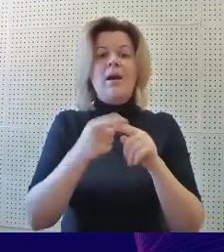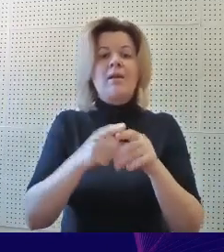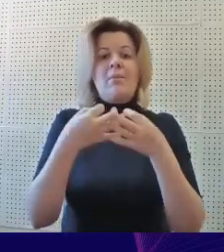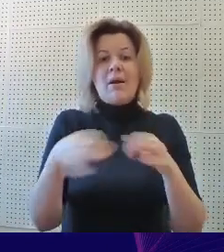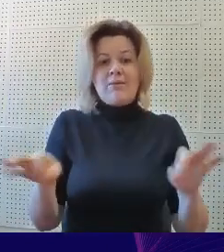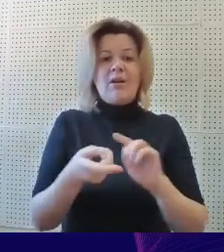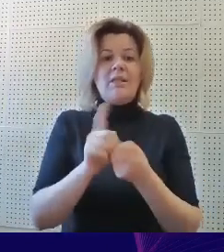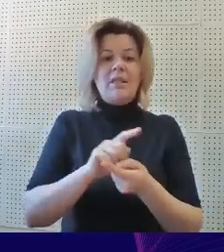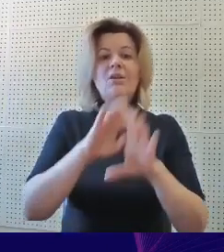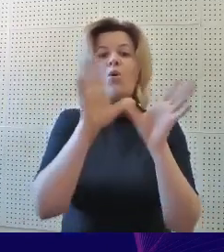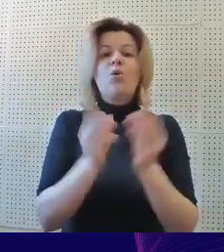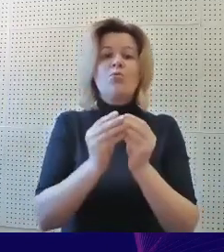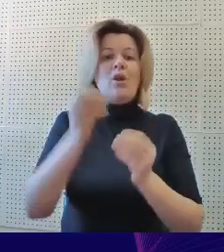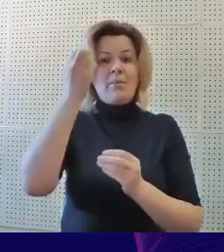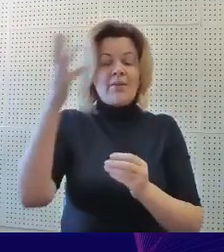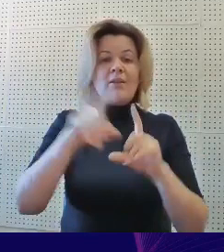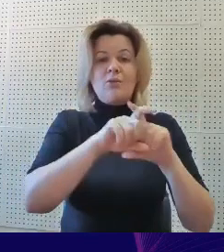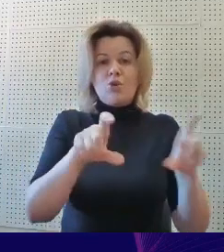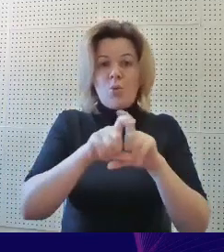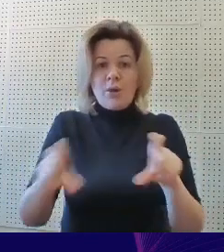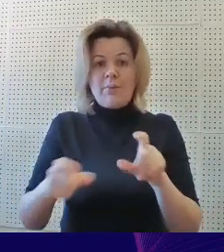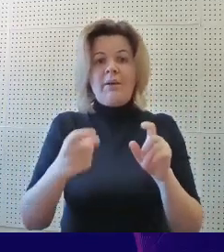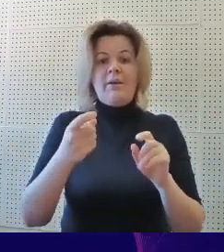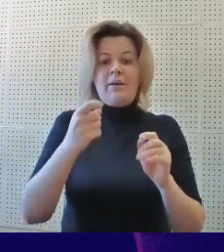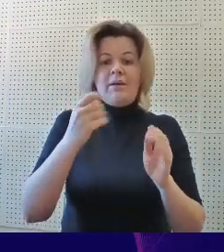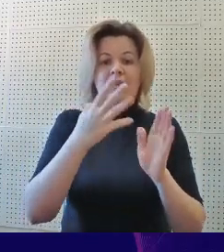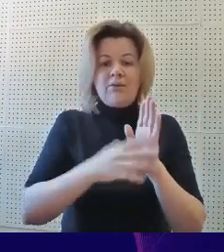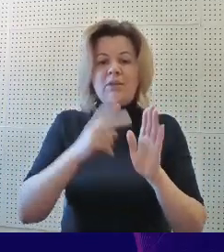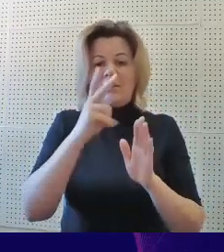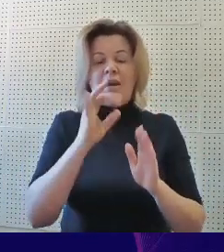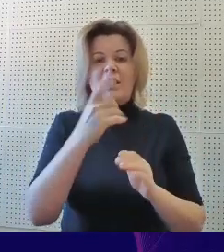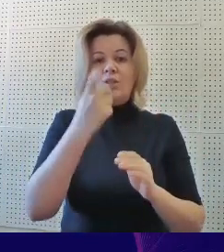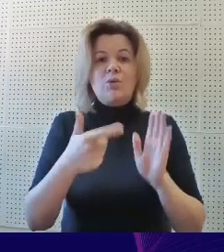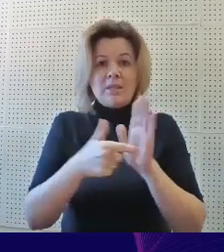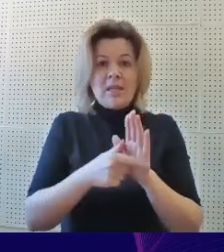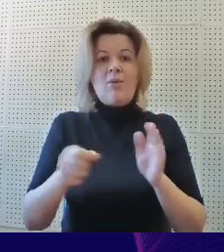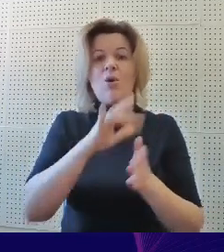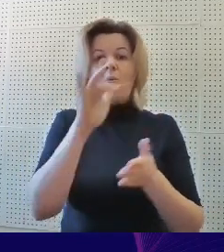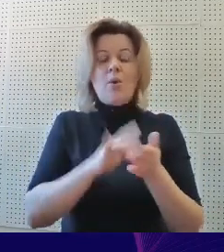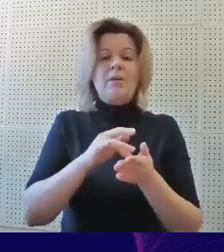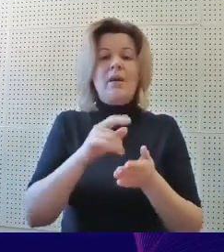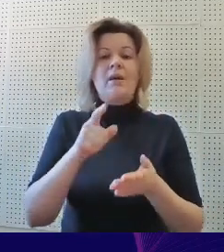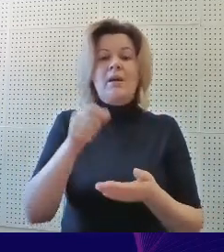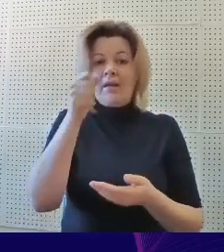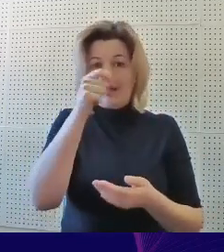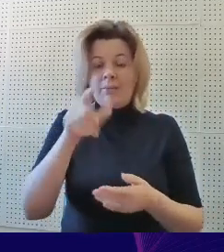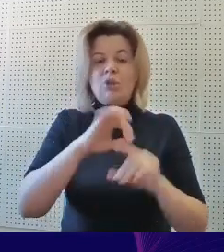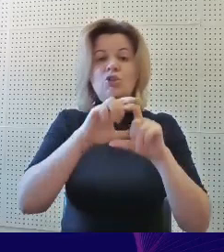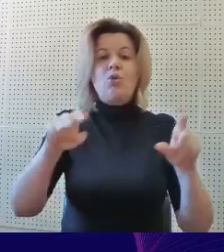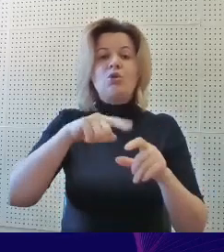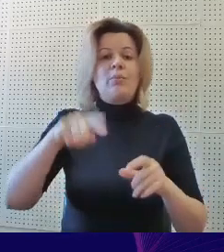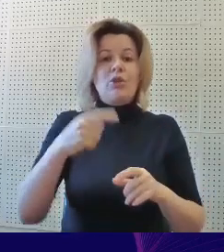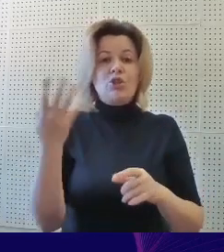что позволило стать общеобразовательным школам 92 и 107 города Екатеринбурга и школе